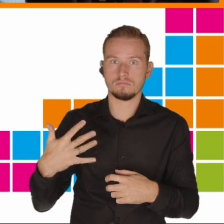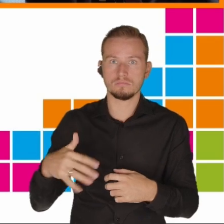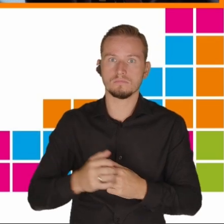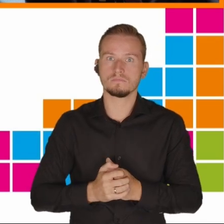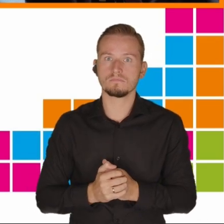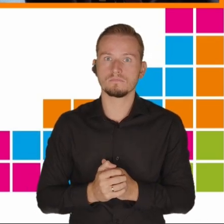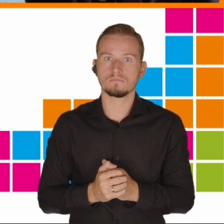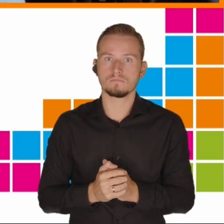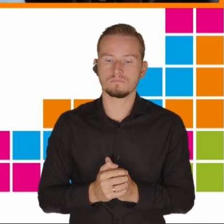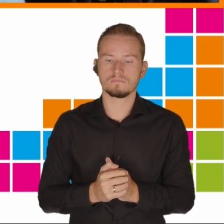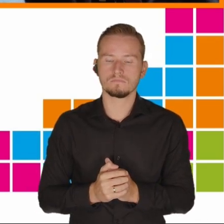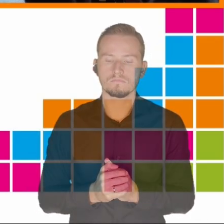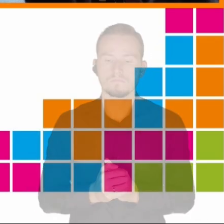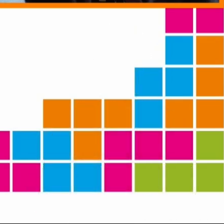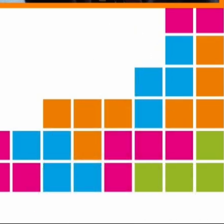że nie